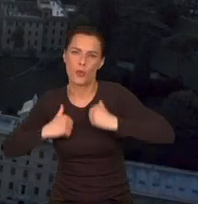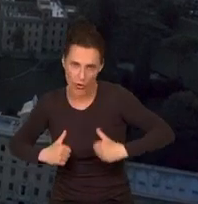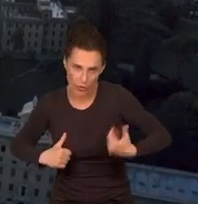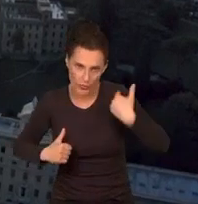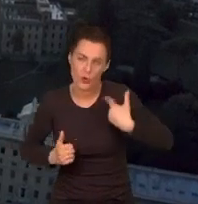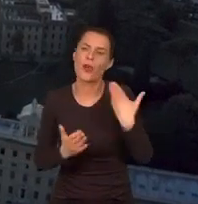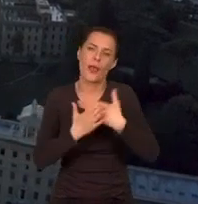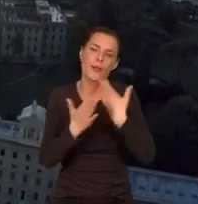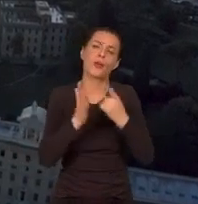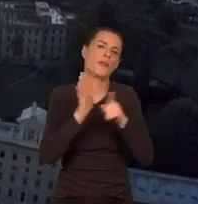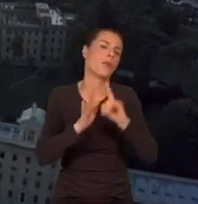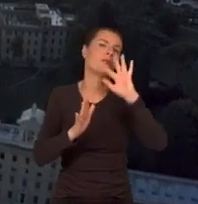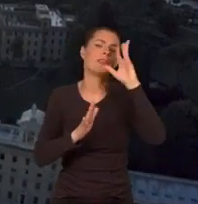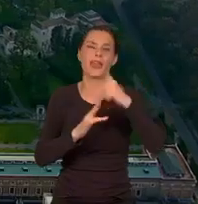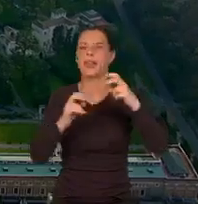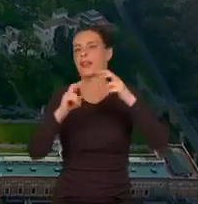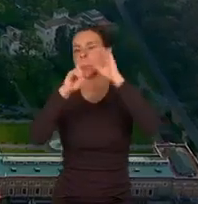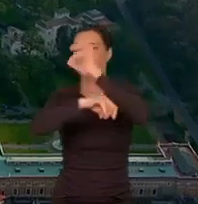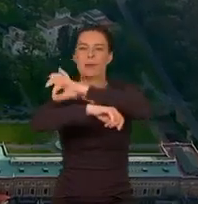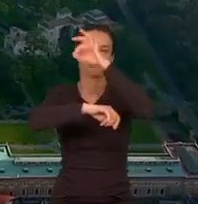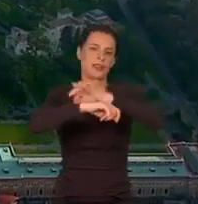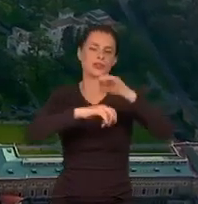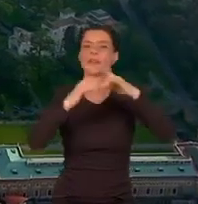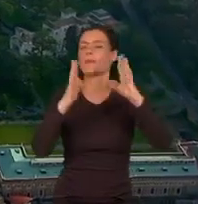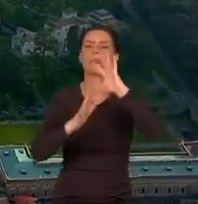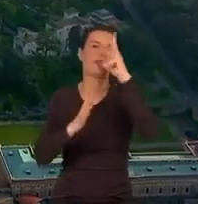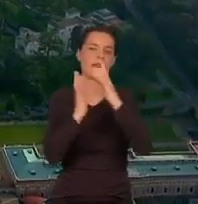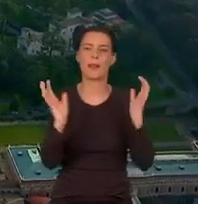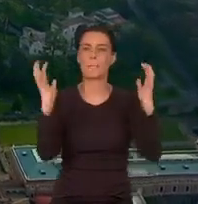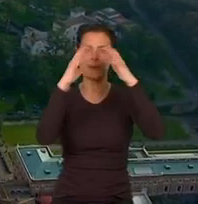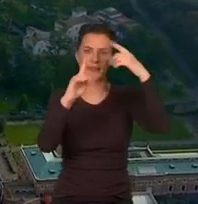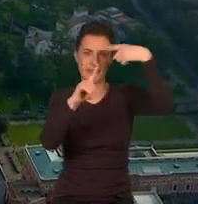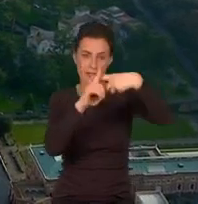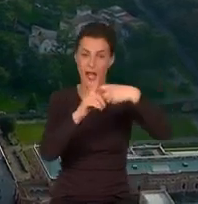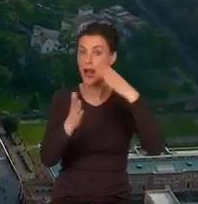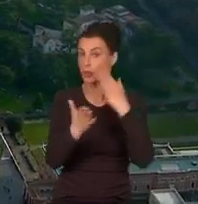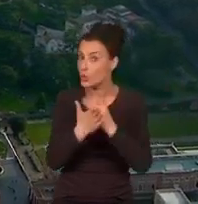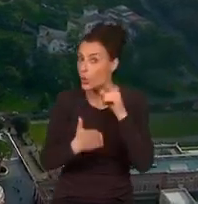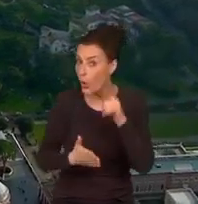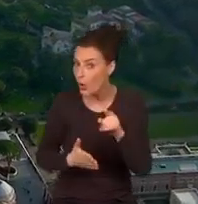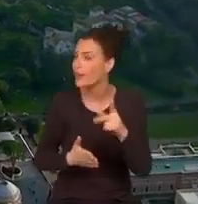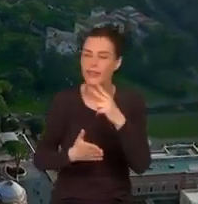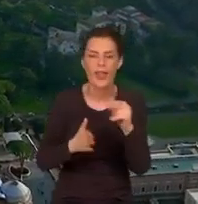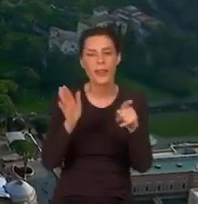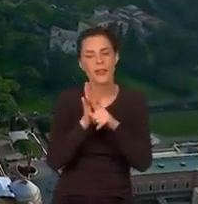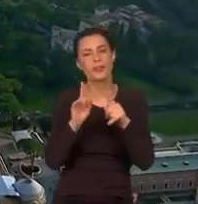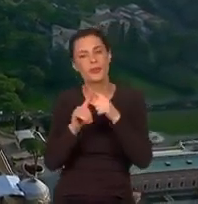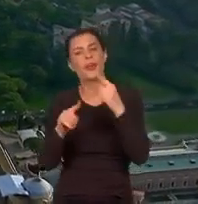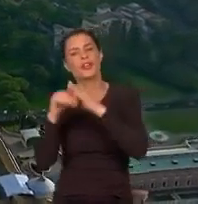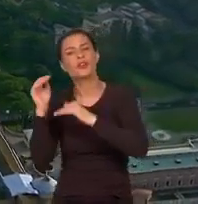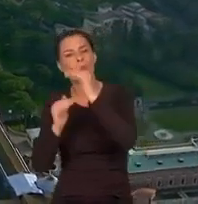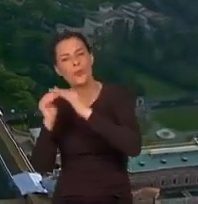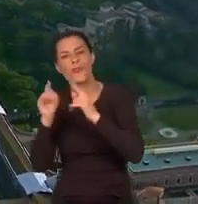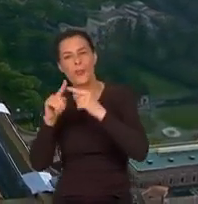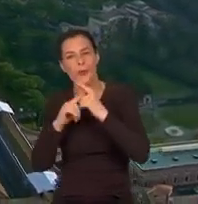niezwykłą architektoniczną przygodę budowy największej bazylki na świecie. Ale nie tylko. Były też skromniejsze budowle,